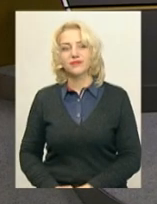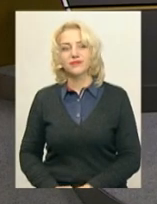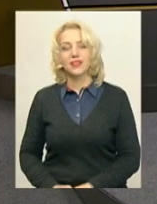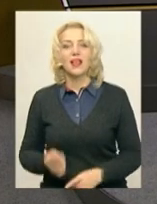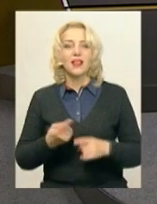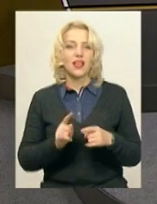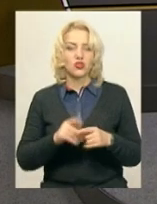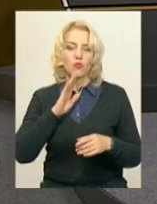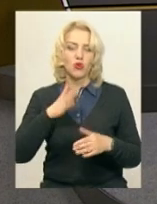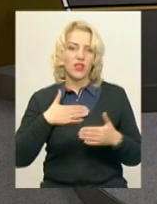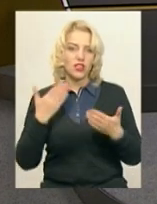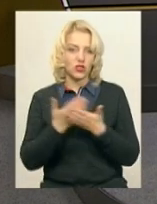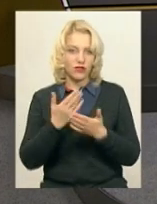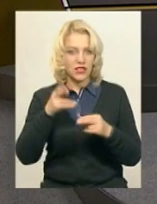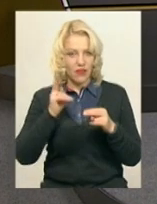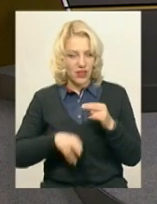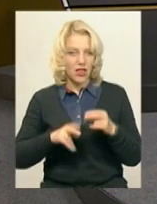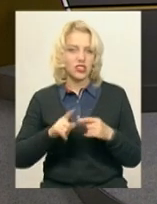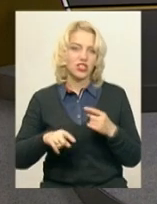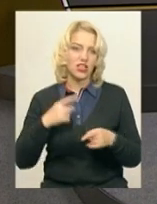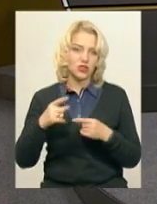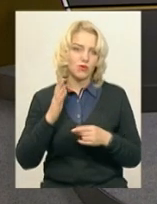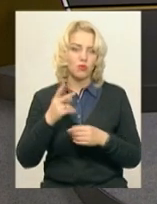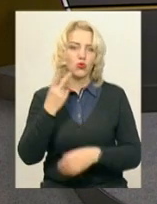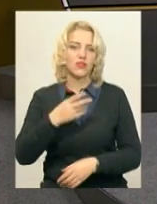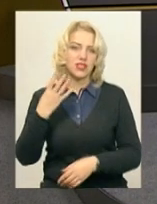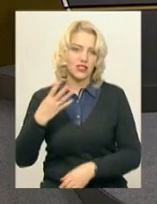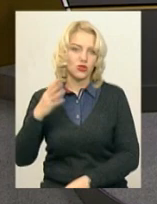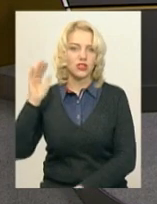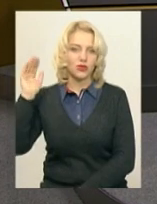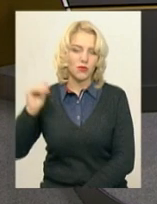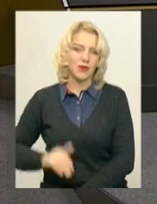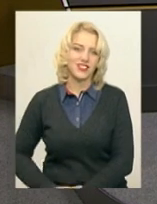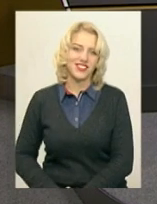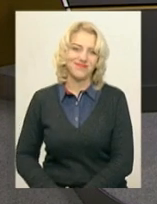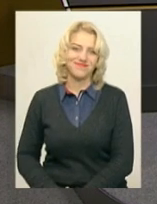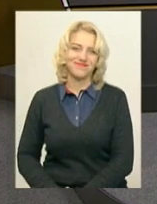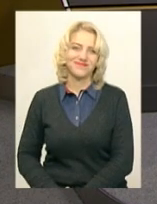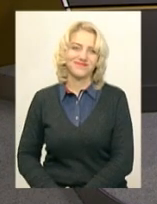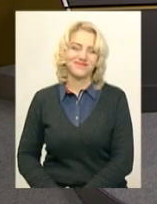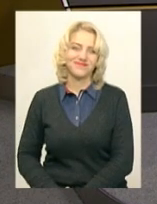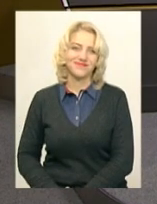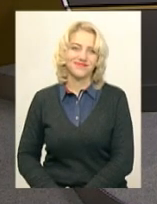На цьому наш випуск завершено. Наступний вийде в ефір о 20.40. Тож я з вами не прощаюся.